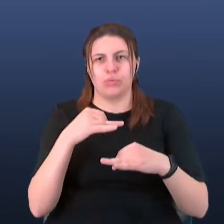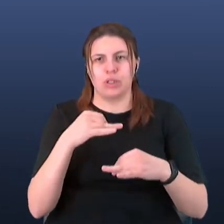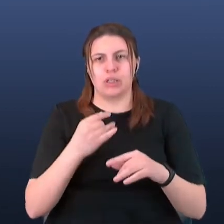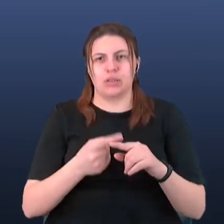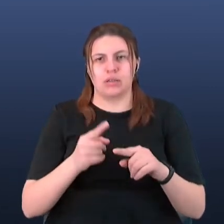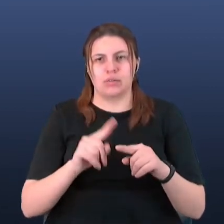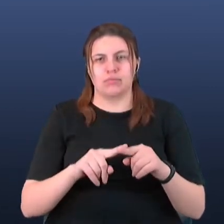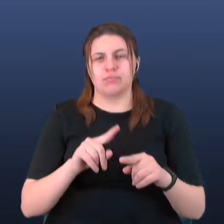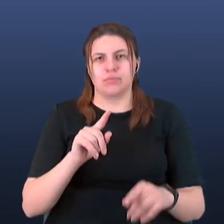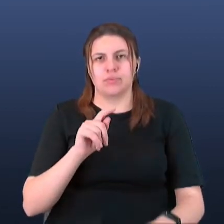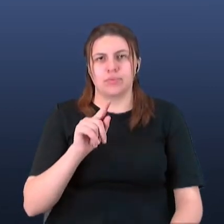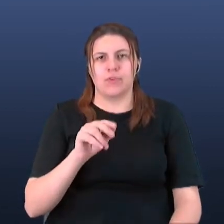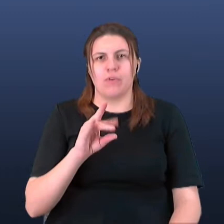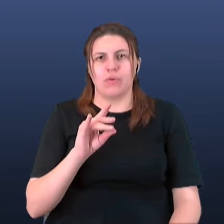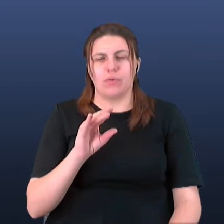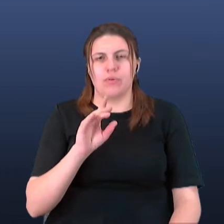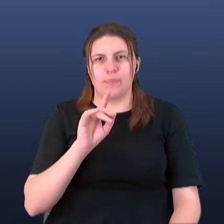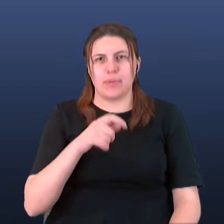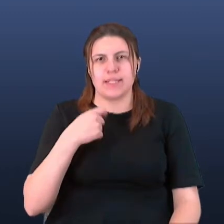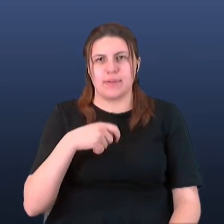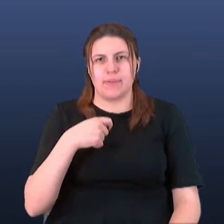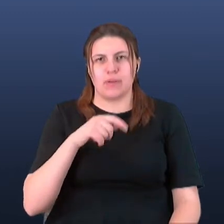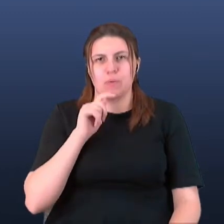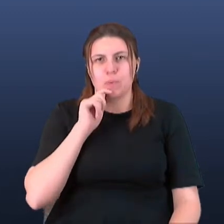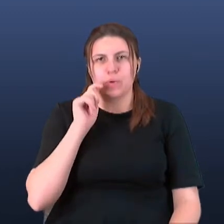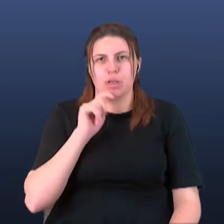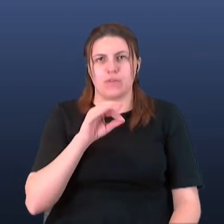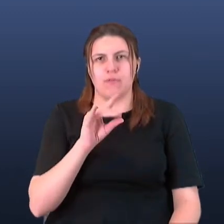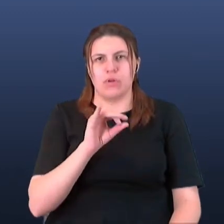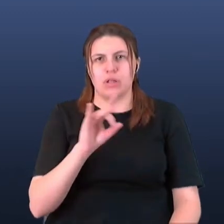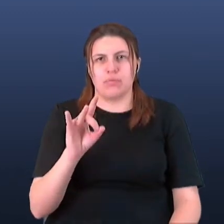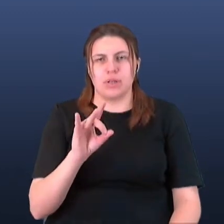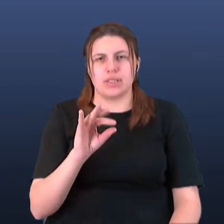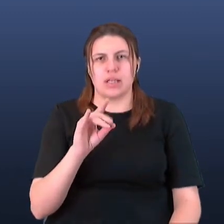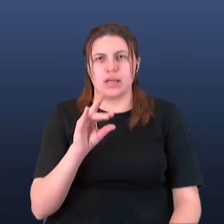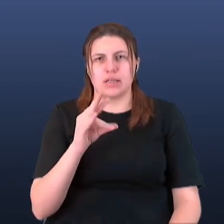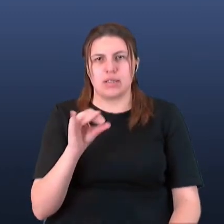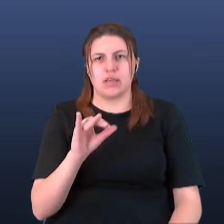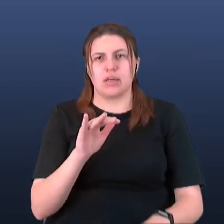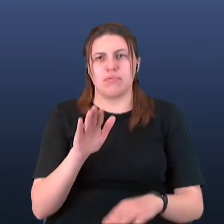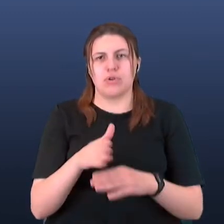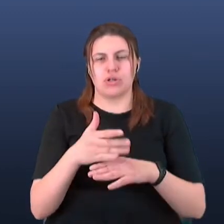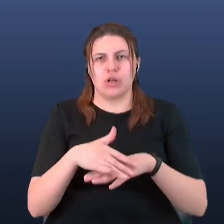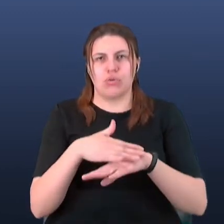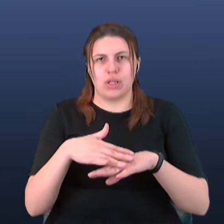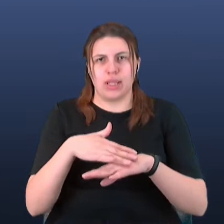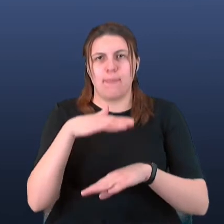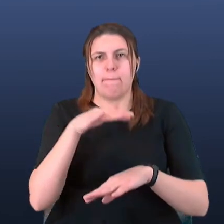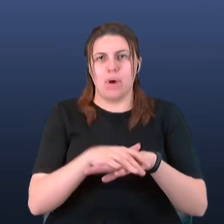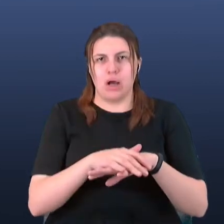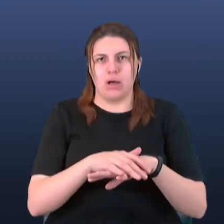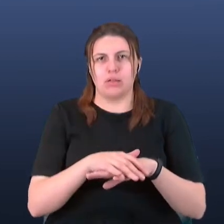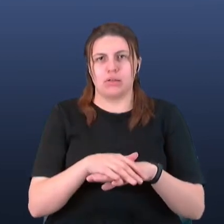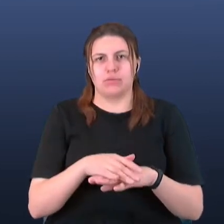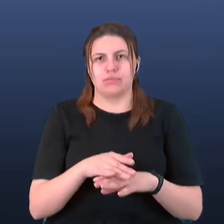Володимиром Зеленським та президентом Міжнародного банку реконструкції розвитку. Стосовно напрямків використання коштів, так,